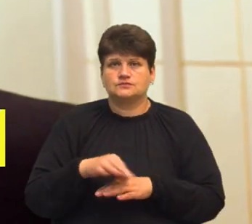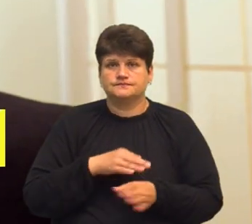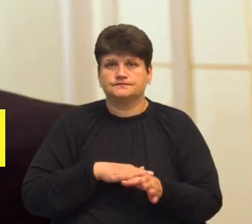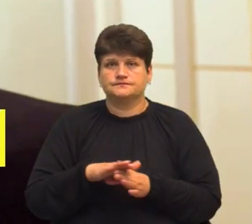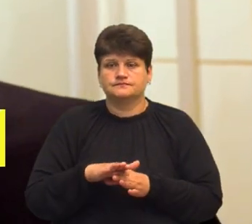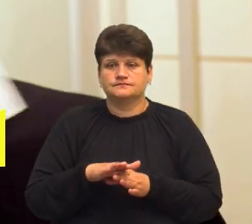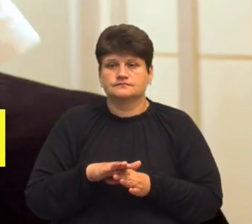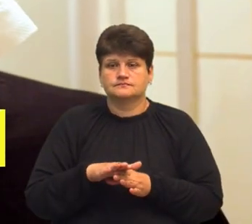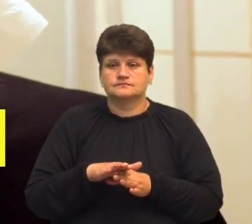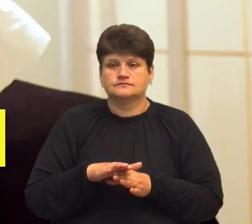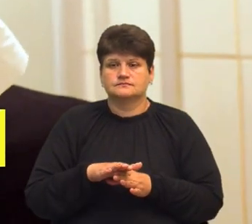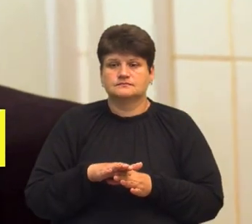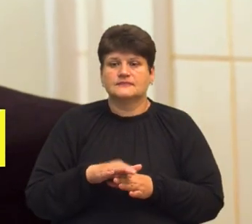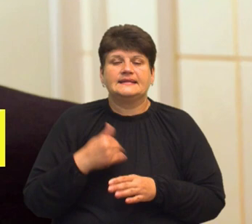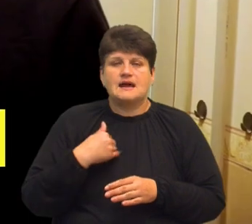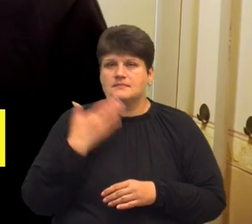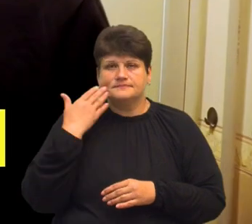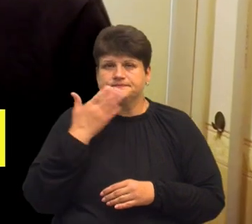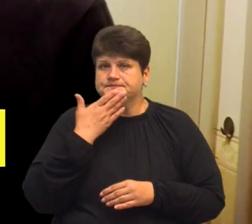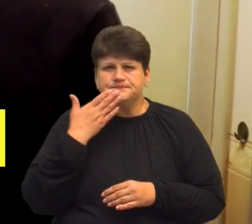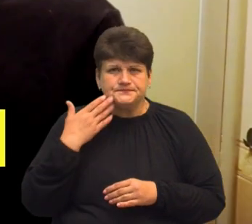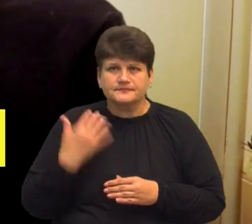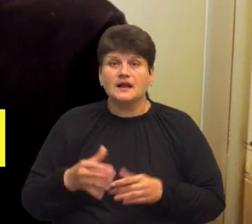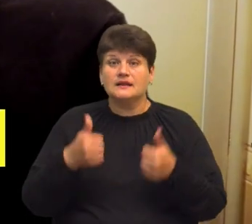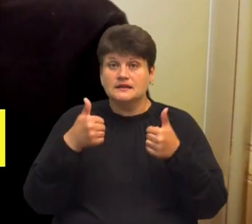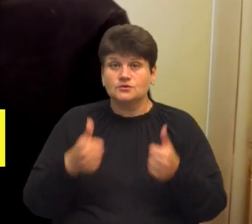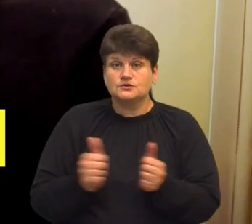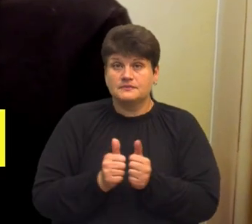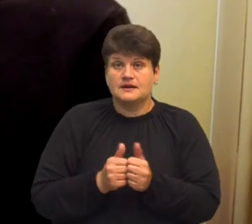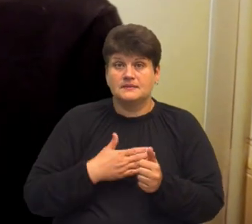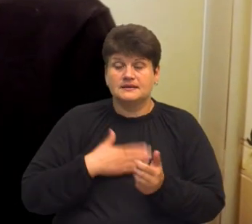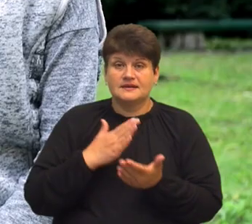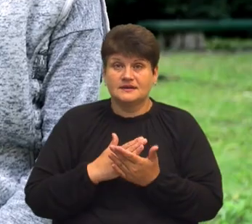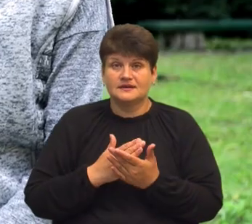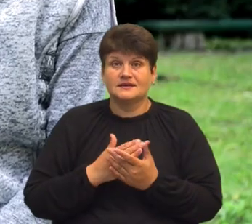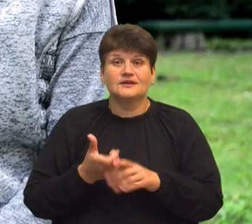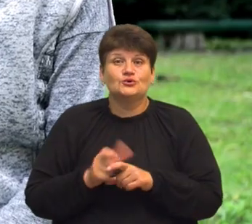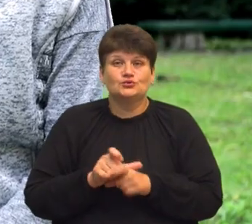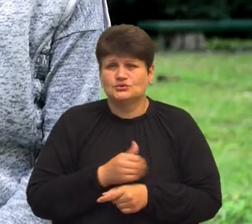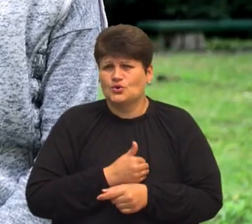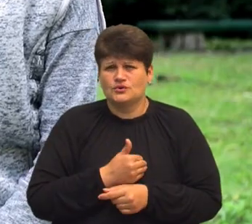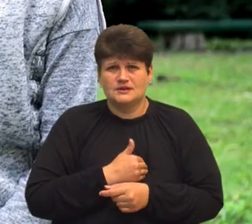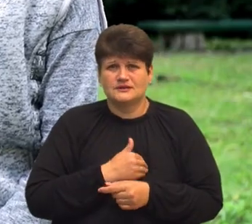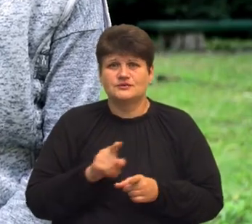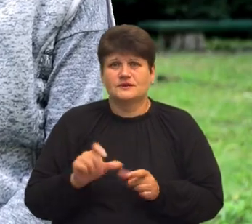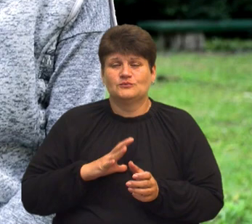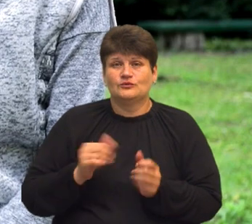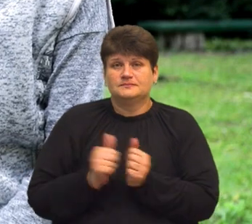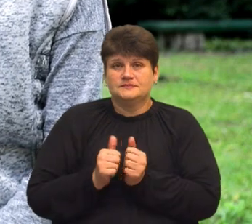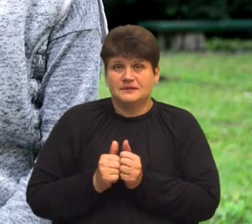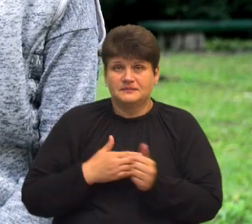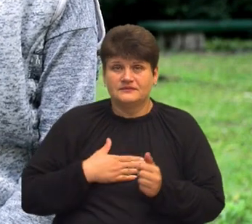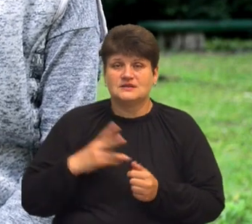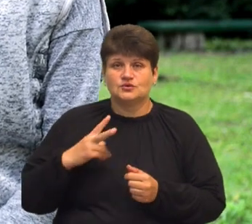Нехай нам нелегко, але все одно добре, що він біля мене, бо я дуже сильно хотіла, щоб він був біля мене, в нас є